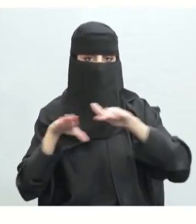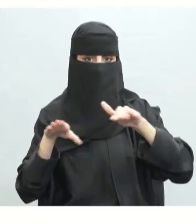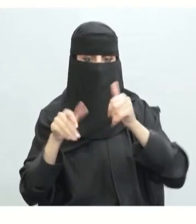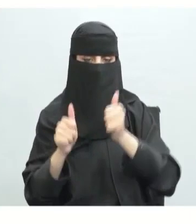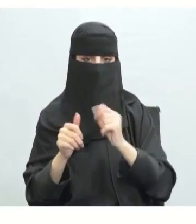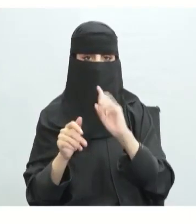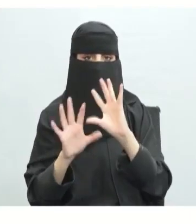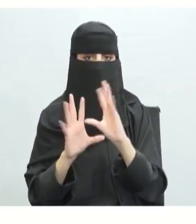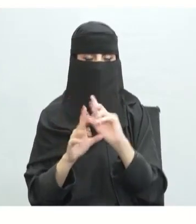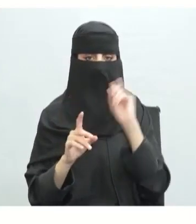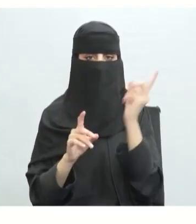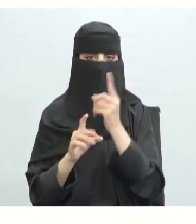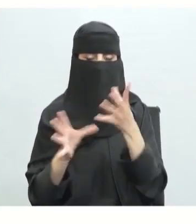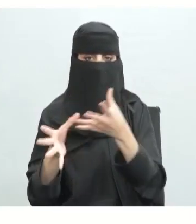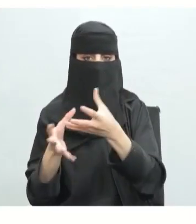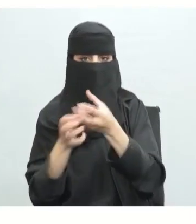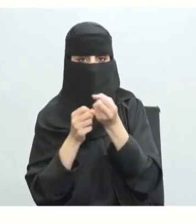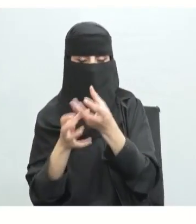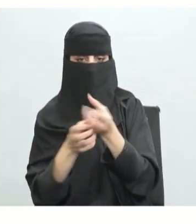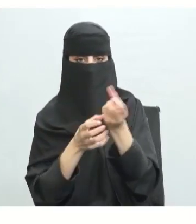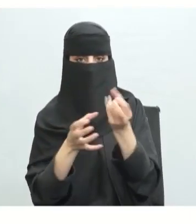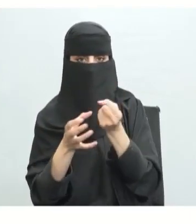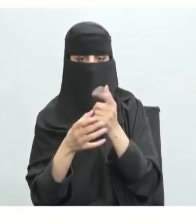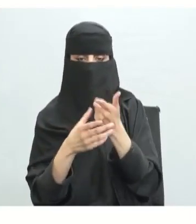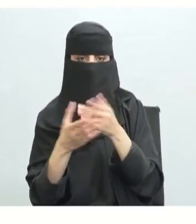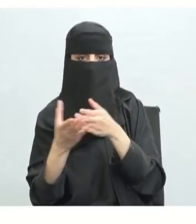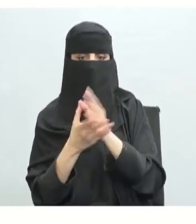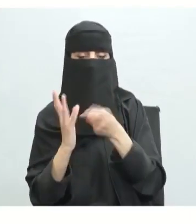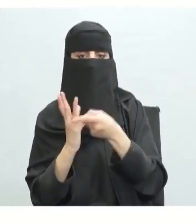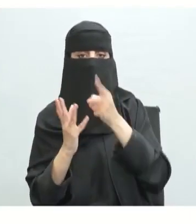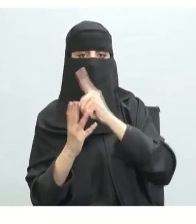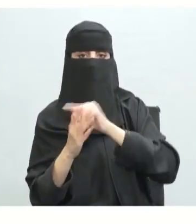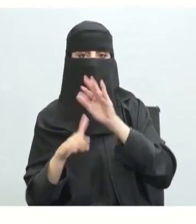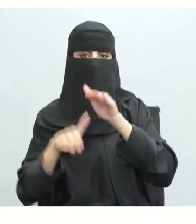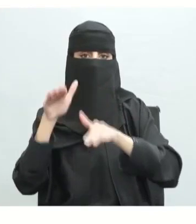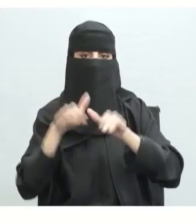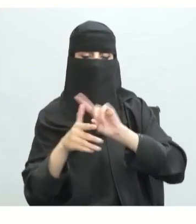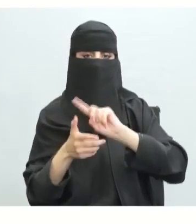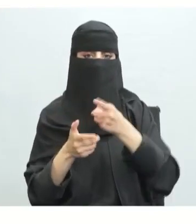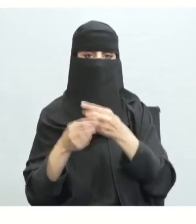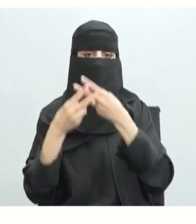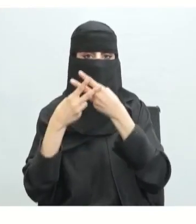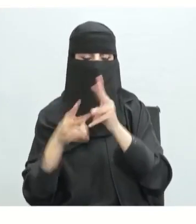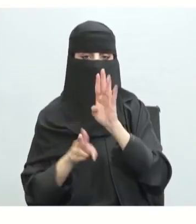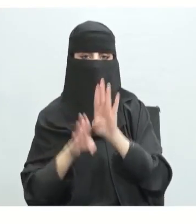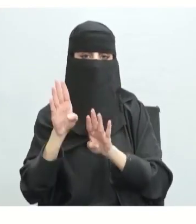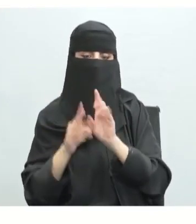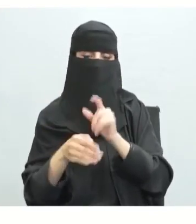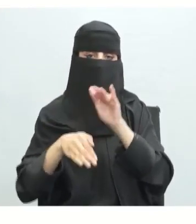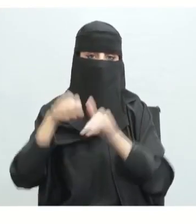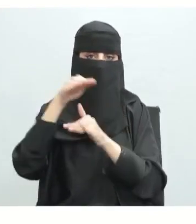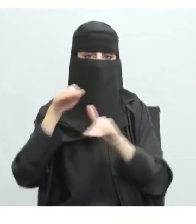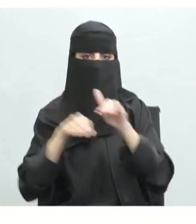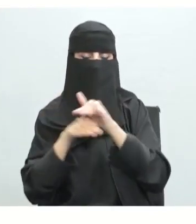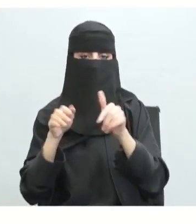الدولة في النشاط الاقتصادي فإنها بالضرورة تخلق مناخا معارضا لقيام منافسة مفتوحة وعادلة وغير